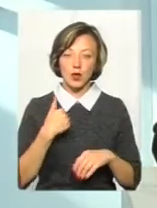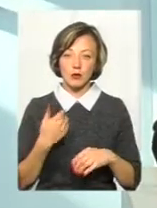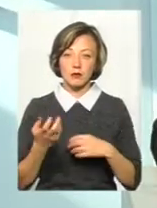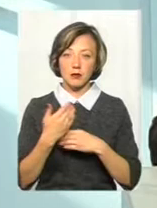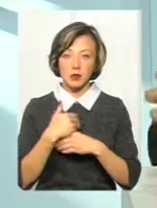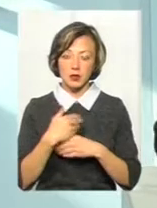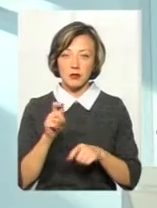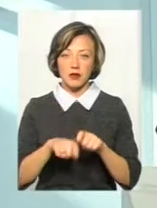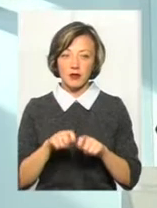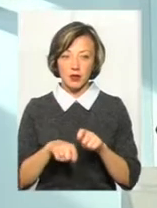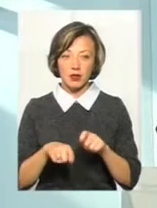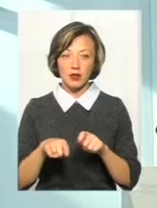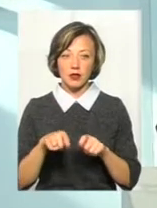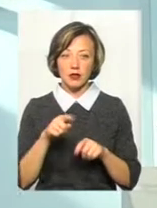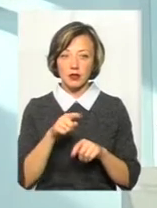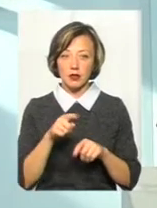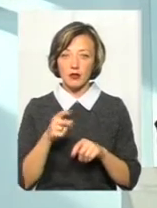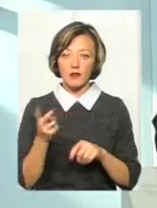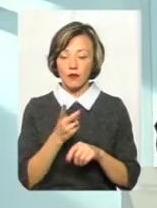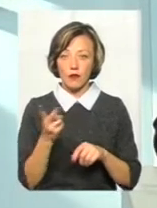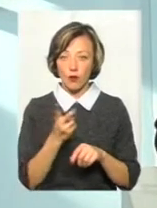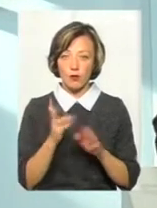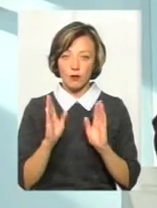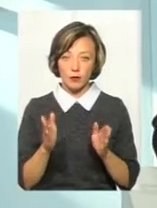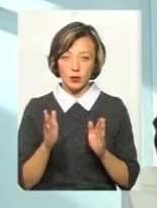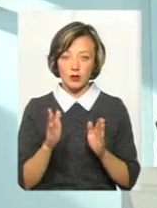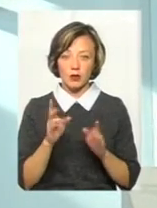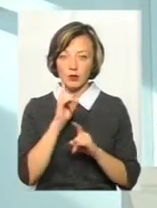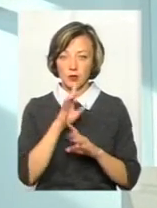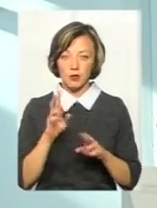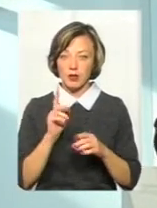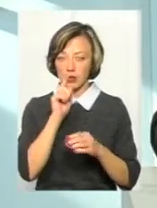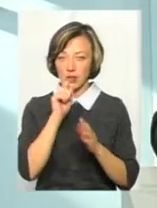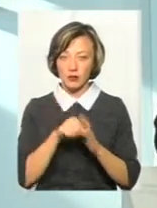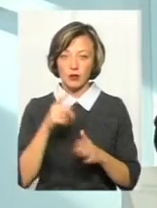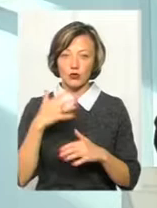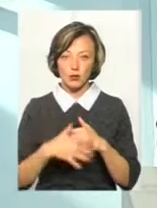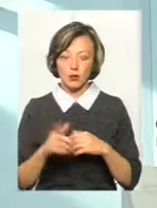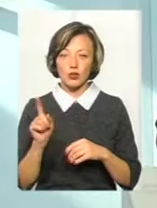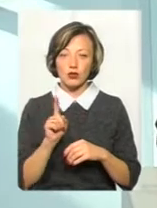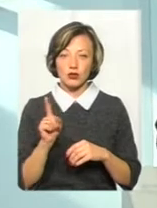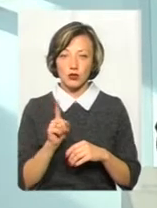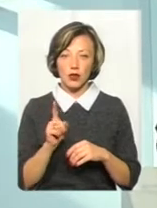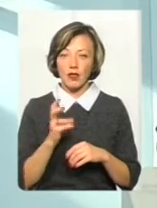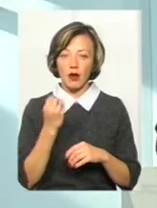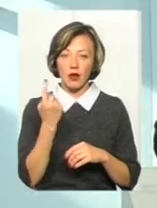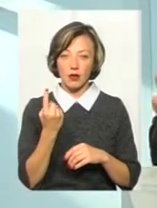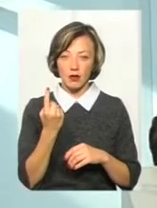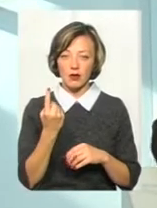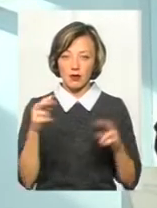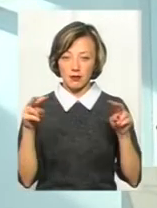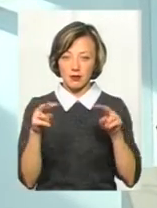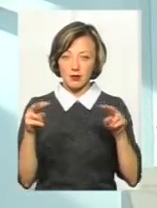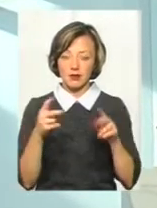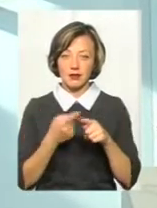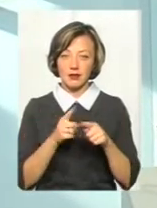перевіряти, і вже сусідам двох, повірте, вони вже тоді не будуть нікуди лізти, вони розуміють, що не одна пара очей, а дві